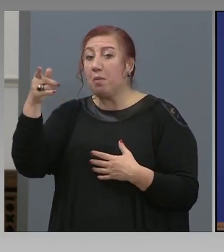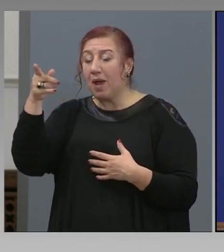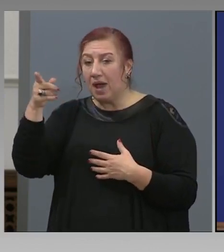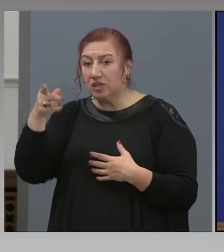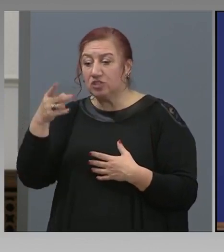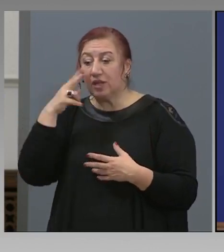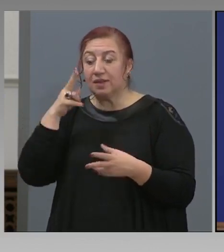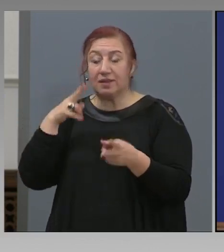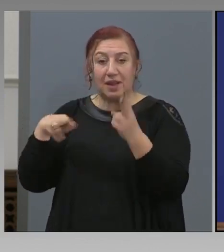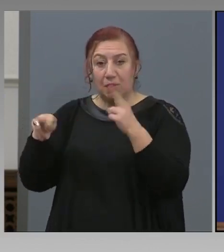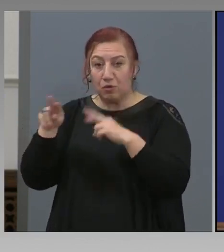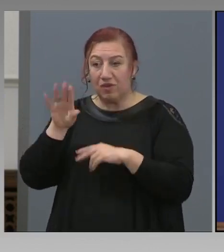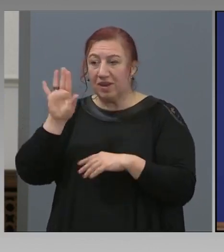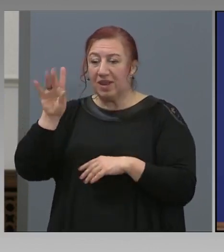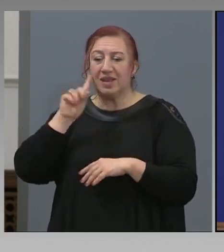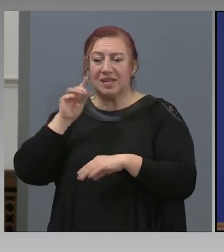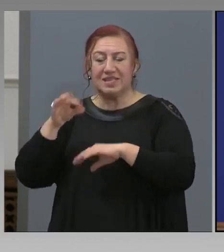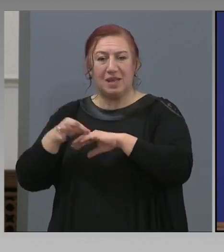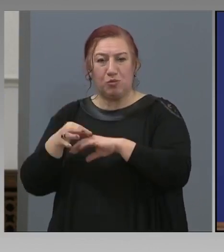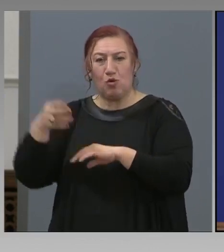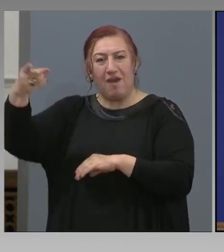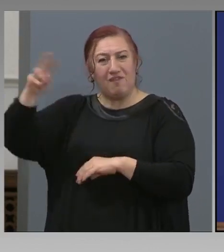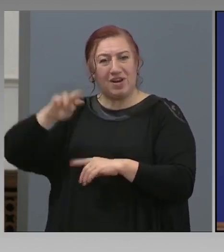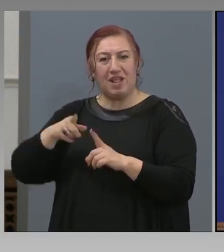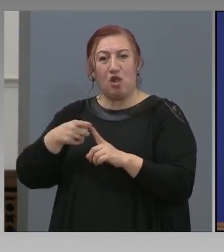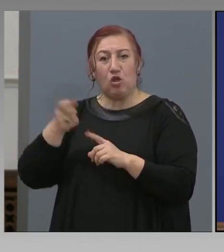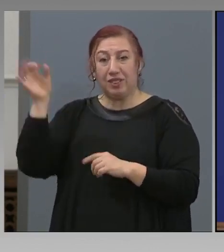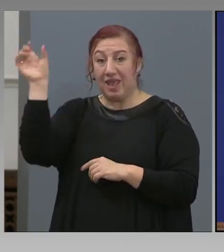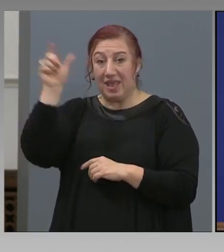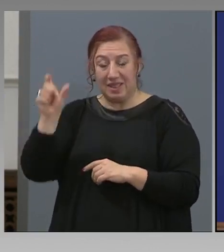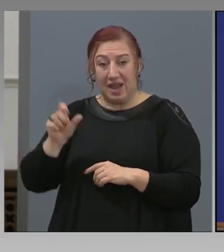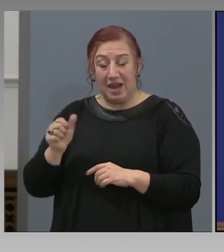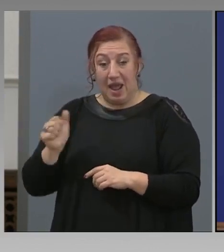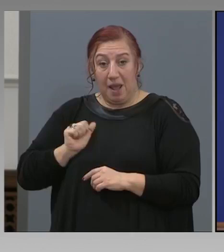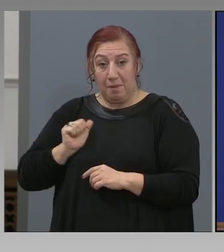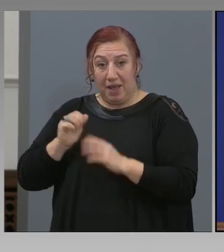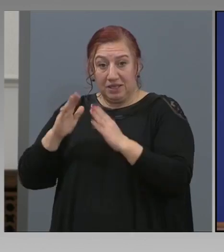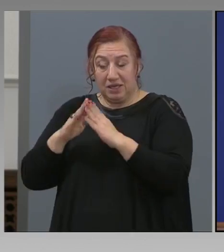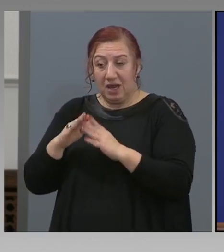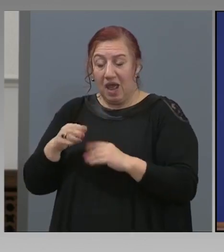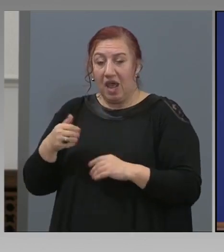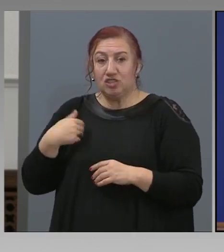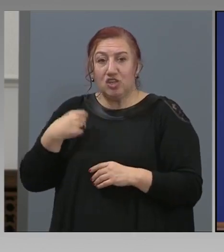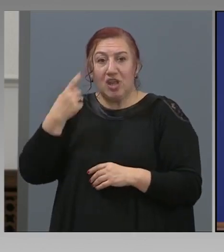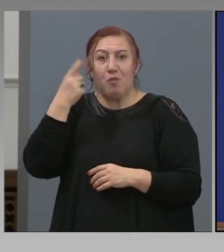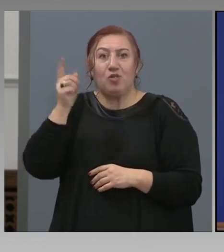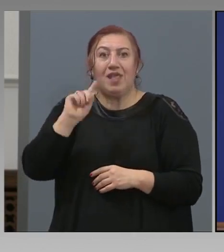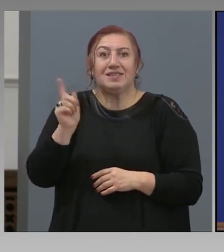съпруга, след като се върнал от Италия, пази карантина. Междунатно казва, ама той върнал ли се.